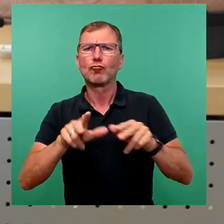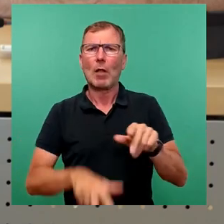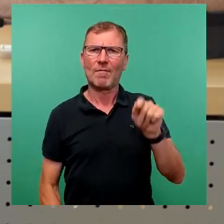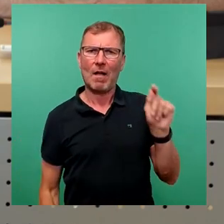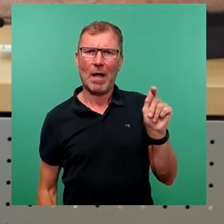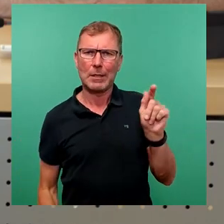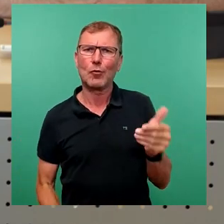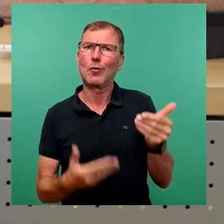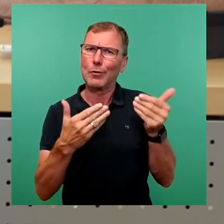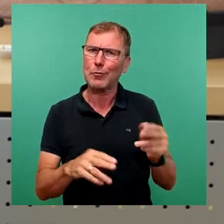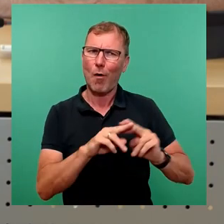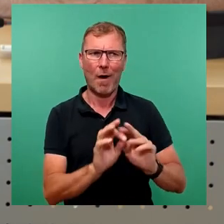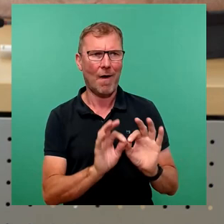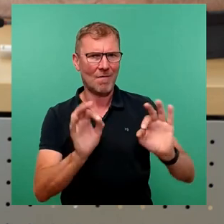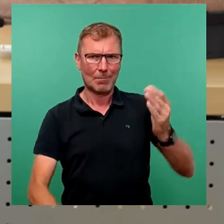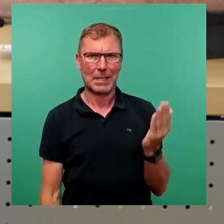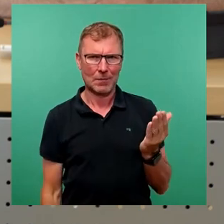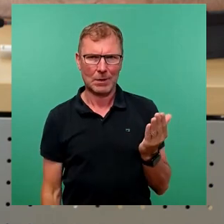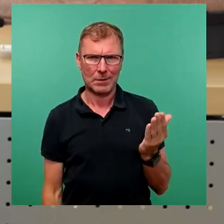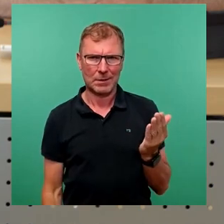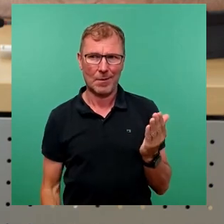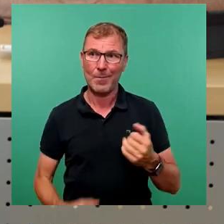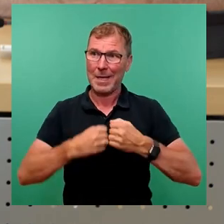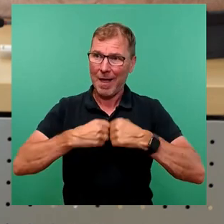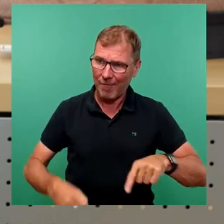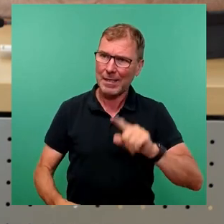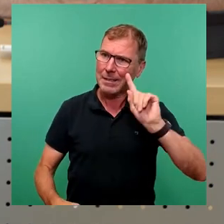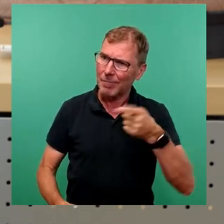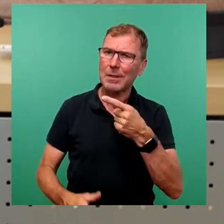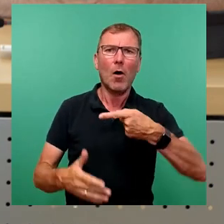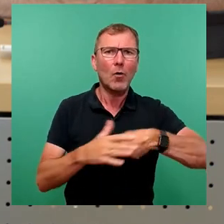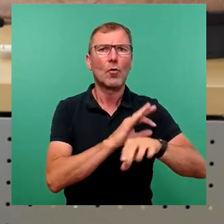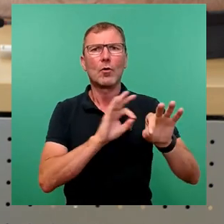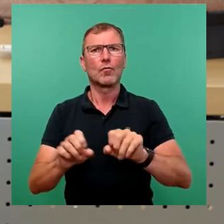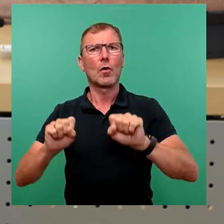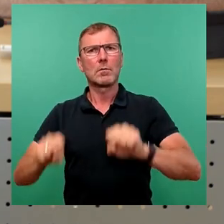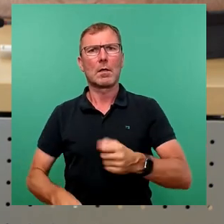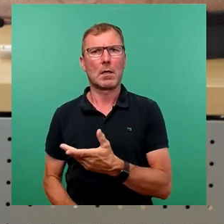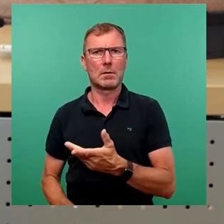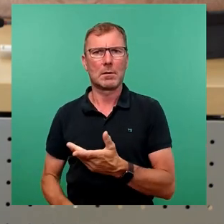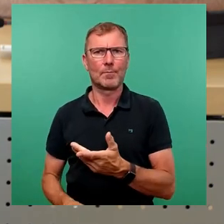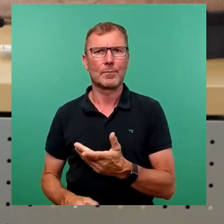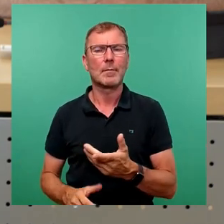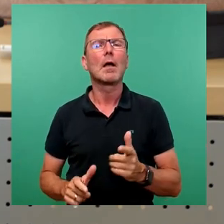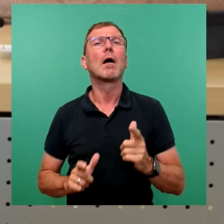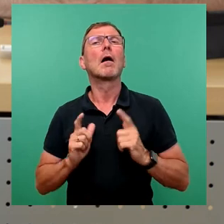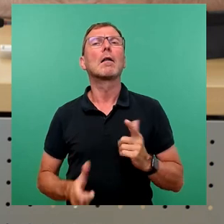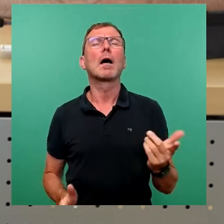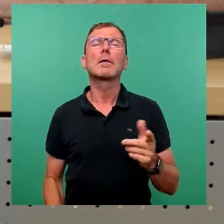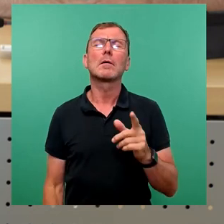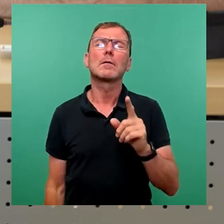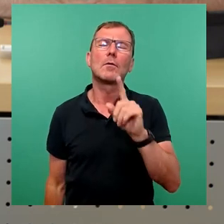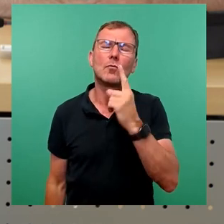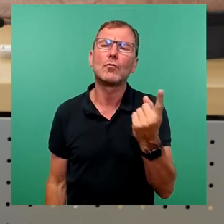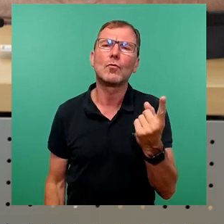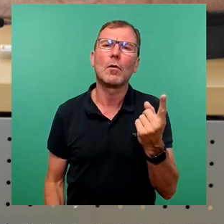so verbessert werden, dass die Feste wieder stattfinden können. Leider wird nur allzu oft der